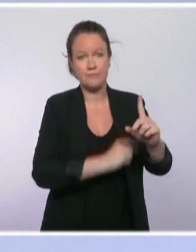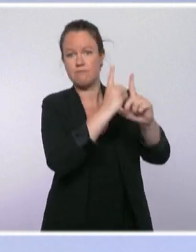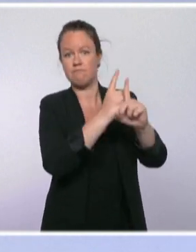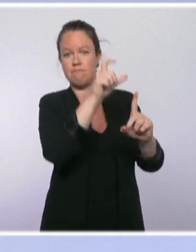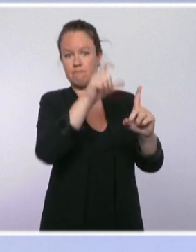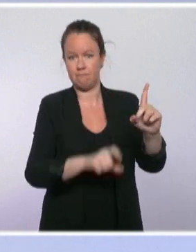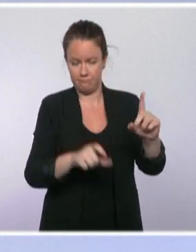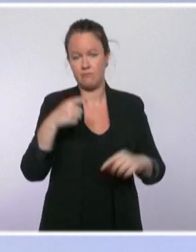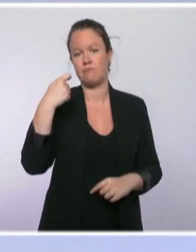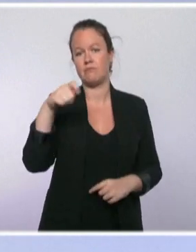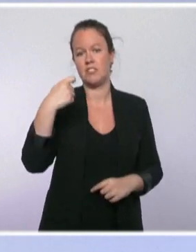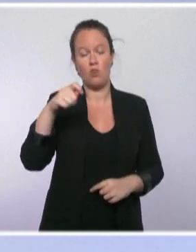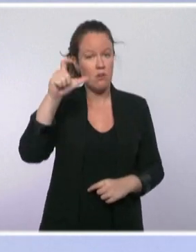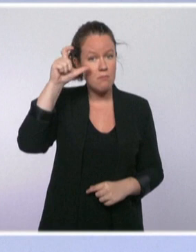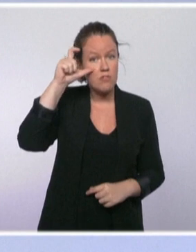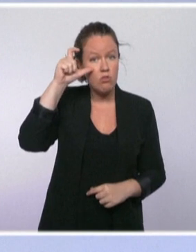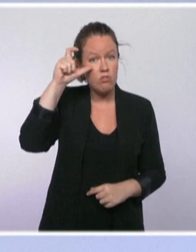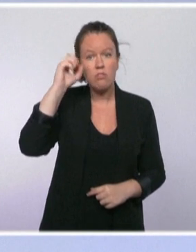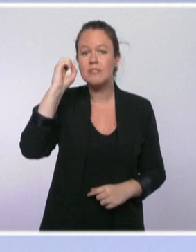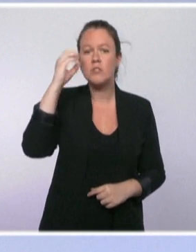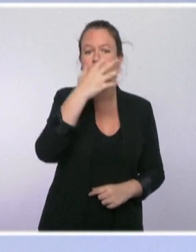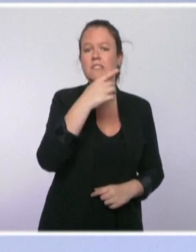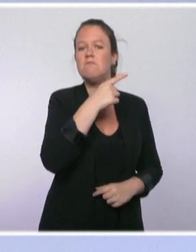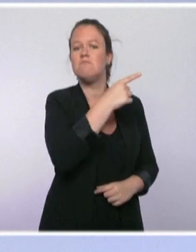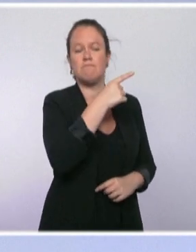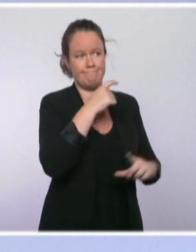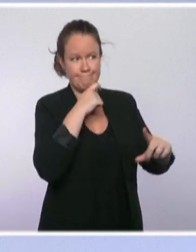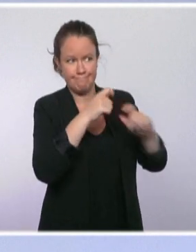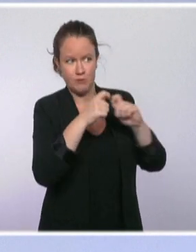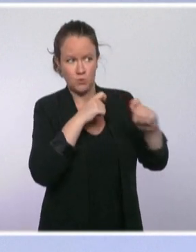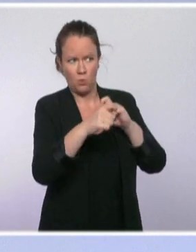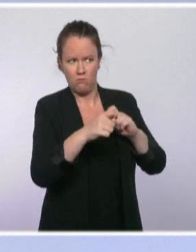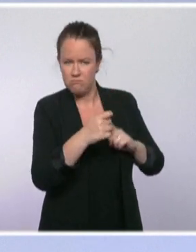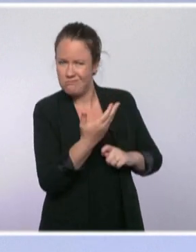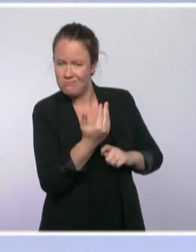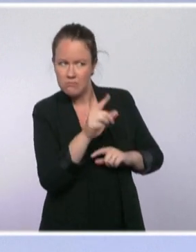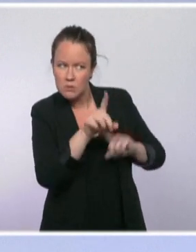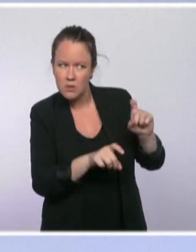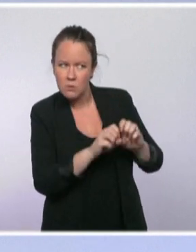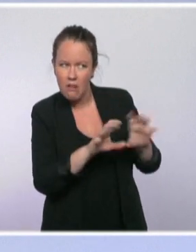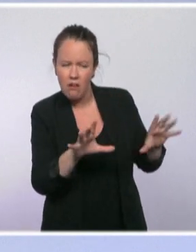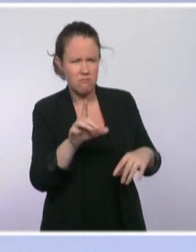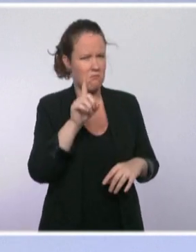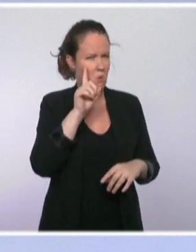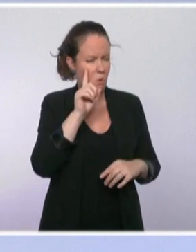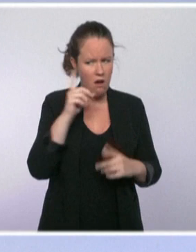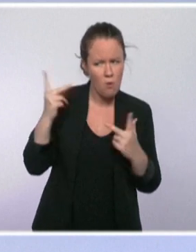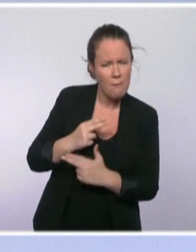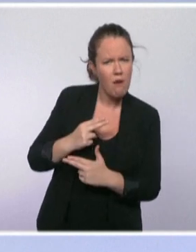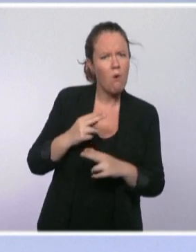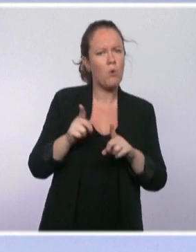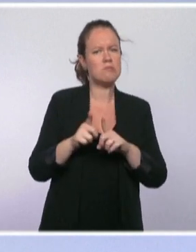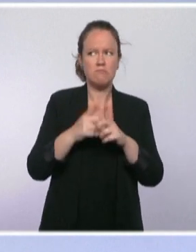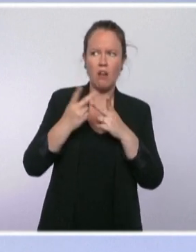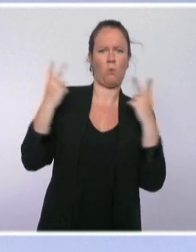Biden qui sera un échange de clarification, clarifier à la fois les conditions dans lesquelles cette annonce a été